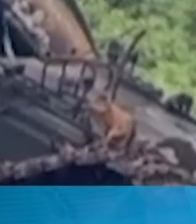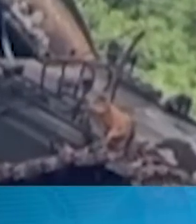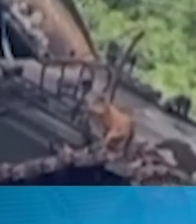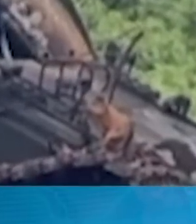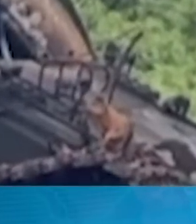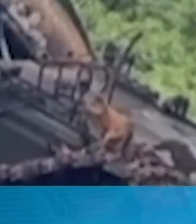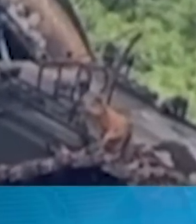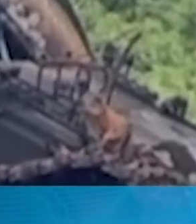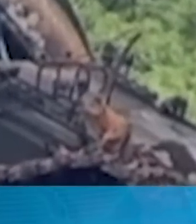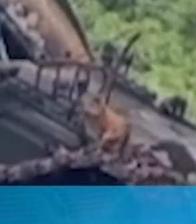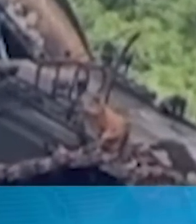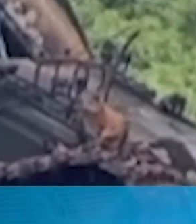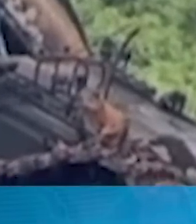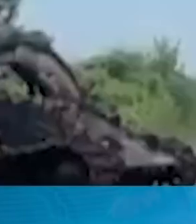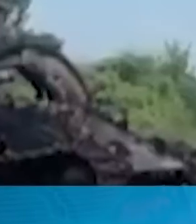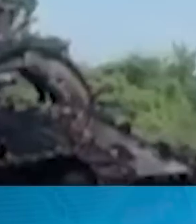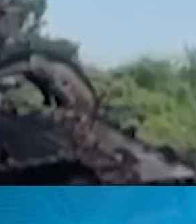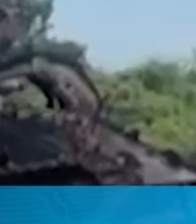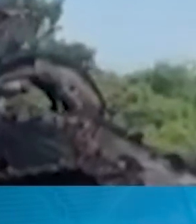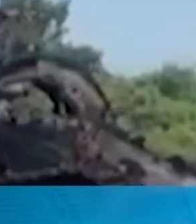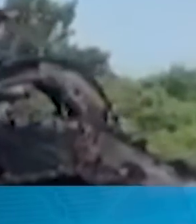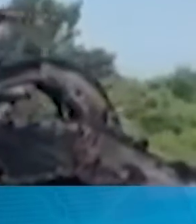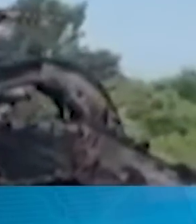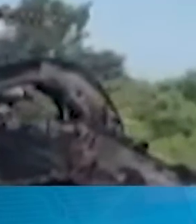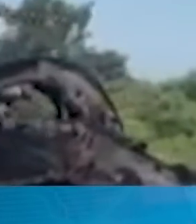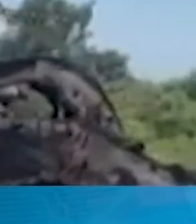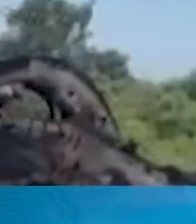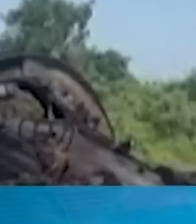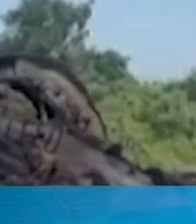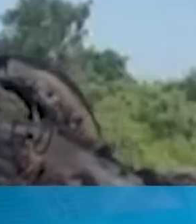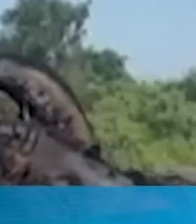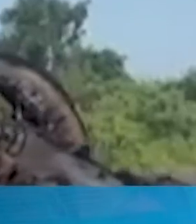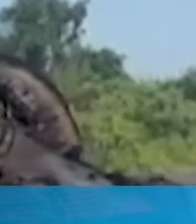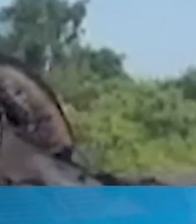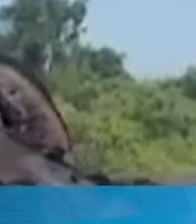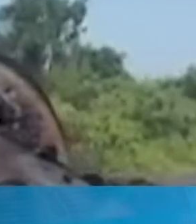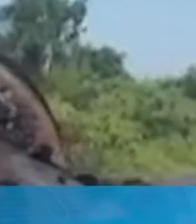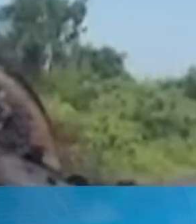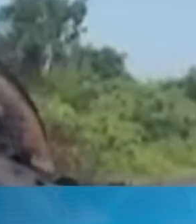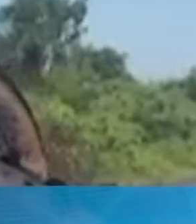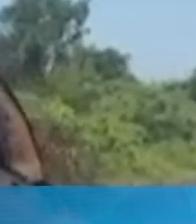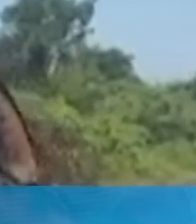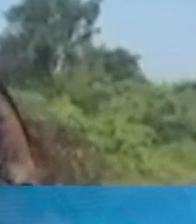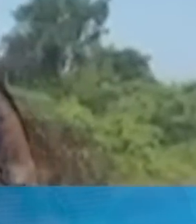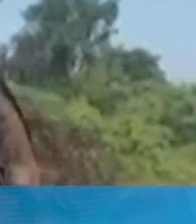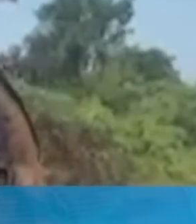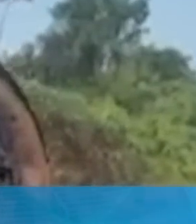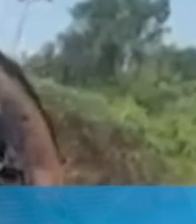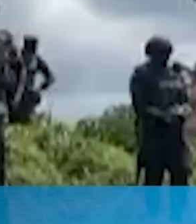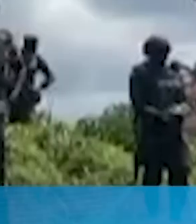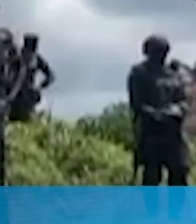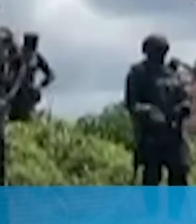menant à une réponse militaire. De son côté, Kinshasa rejette toutes les accusations de survol de l'espace aérien rwandais.